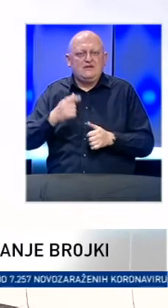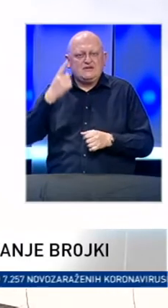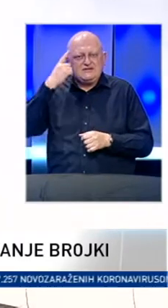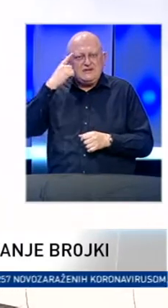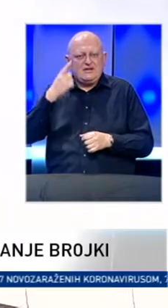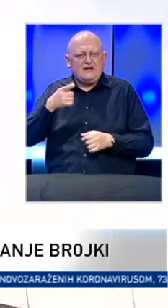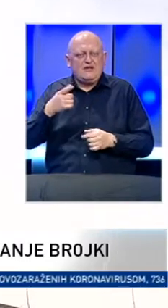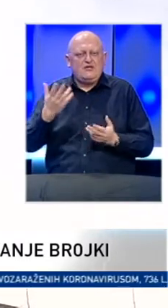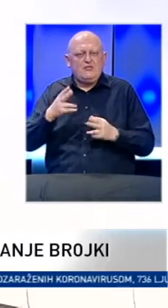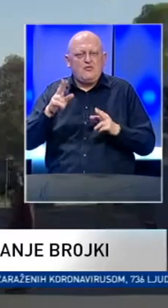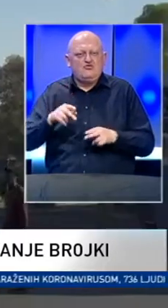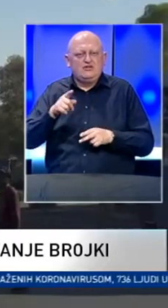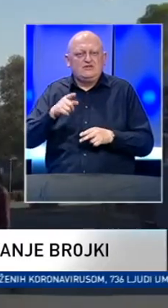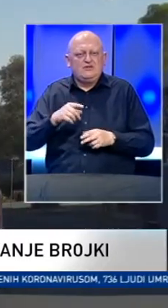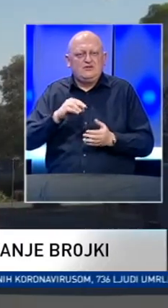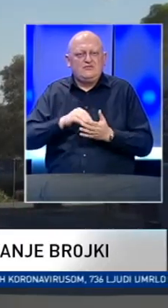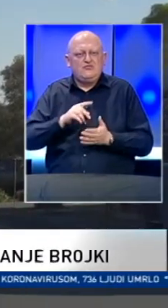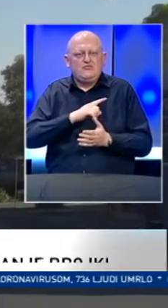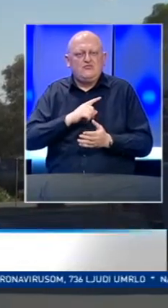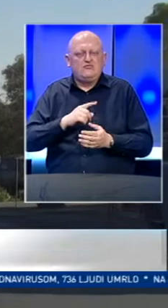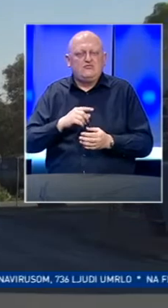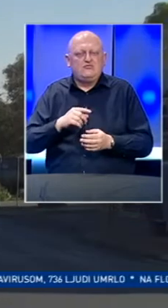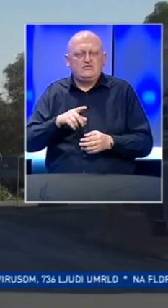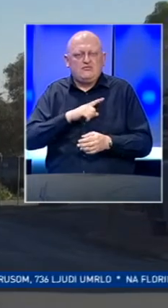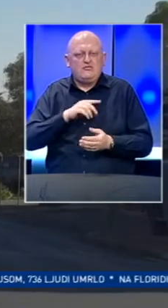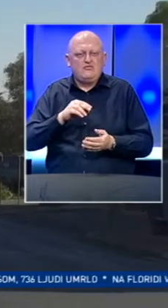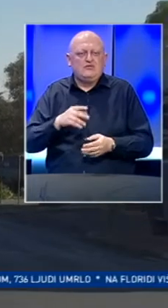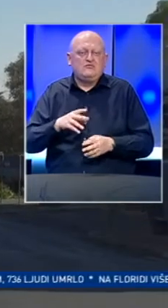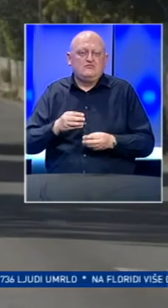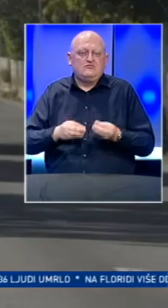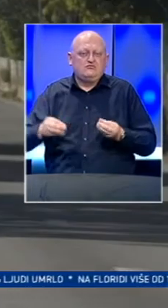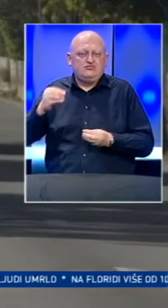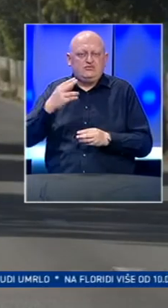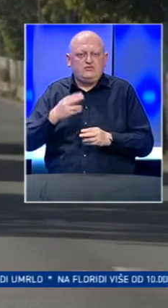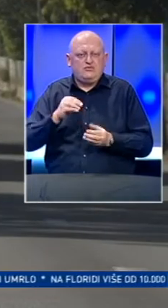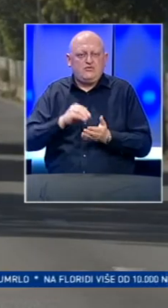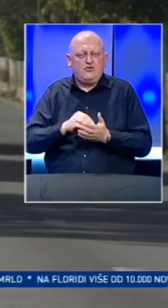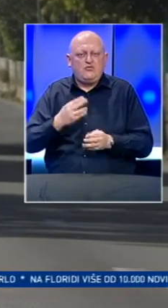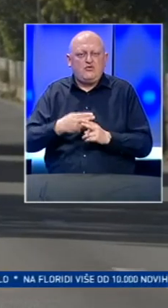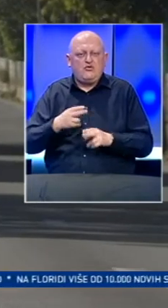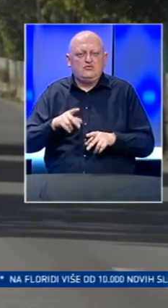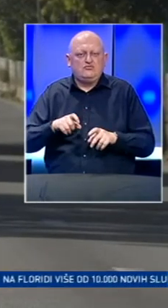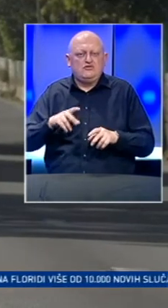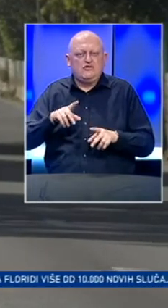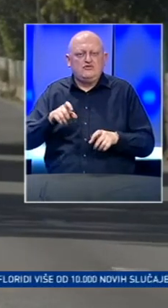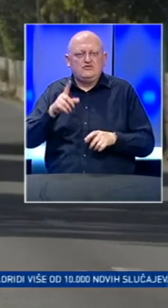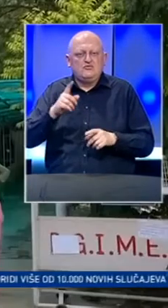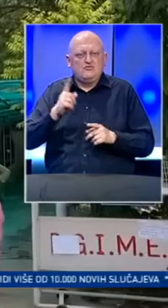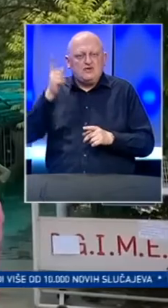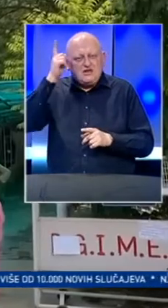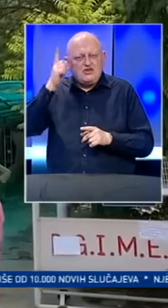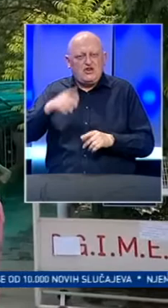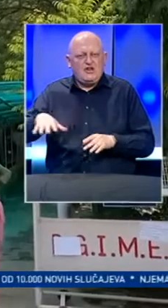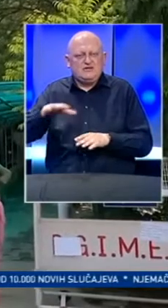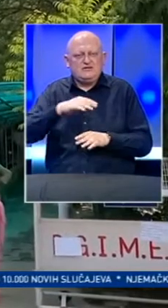jer smatraju kako je moguće da se s brojem umrlih preuveličavalo. Broj zaraženih koronavirusom u